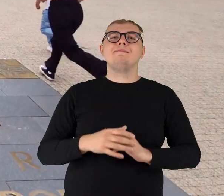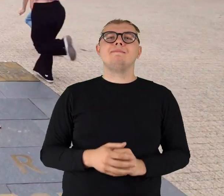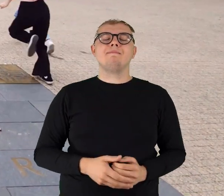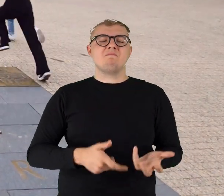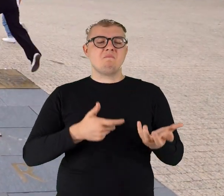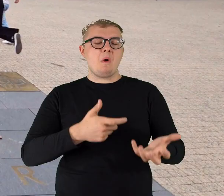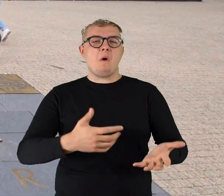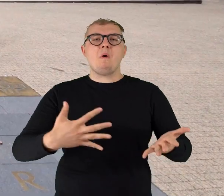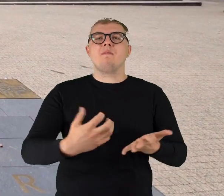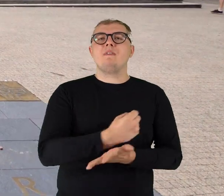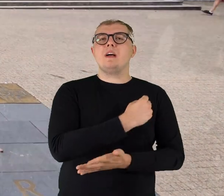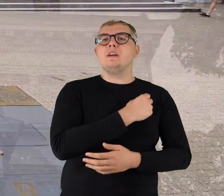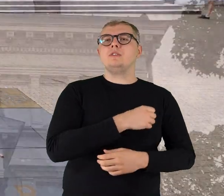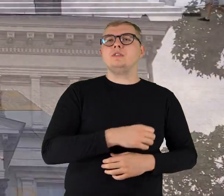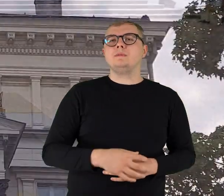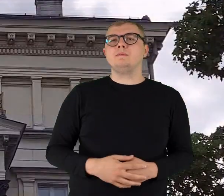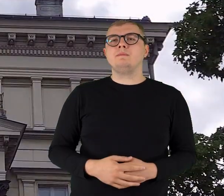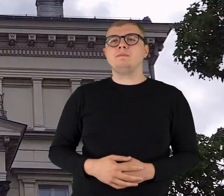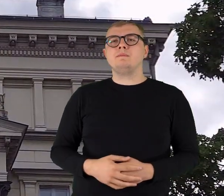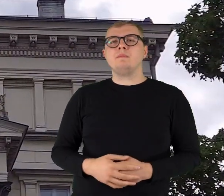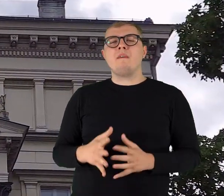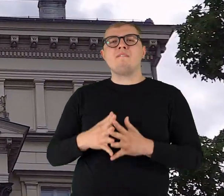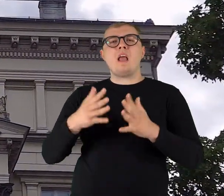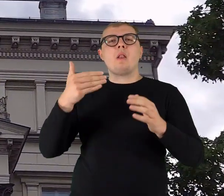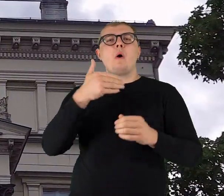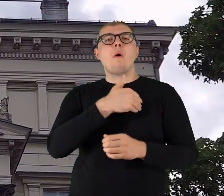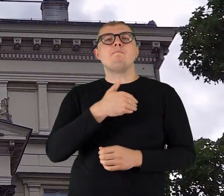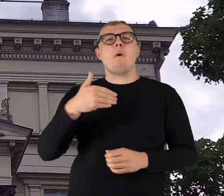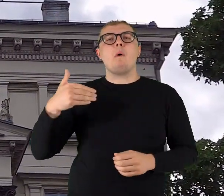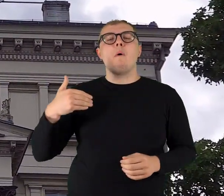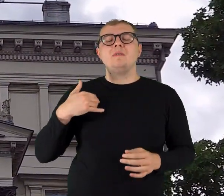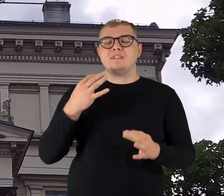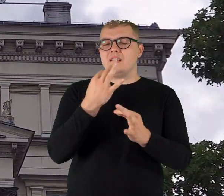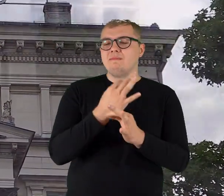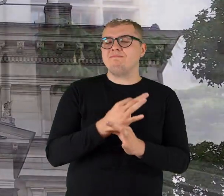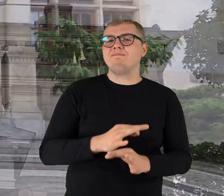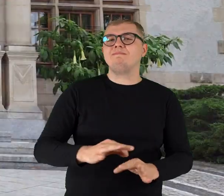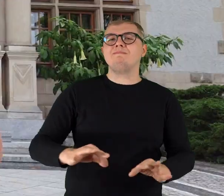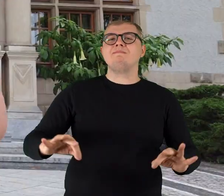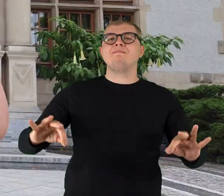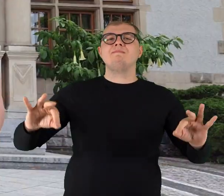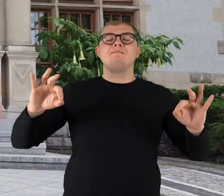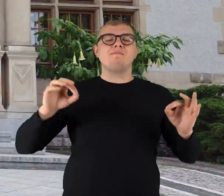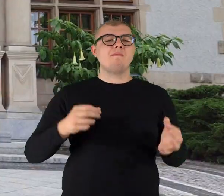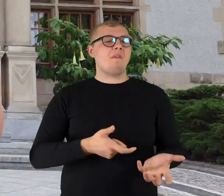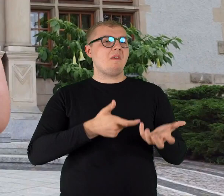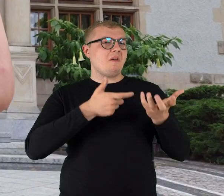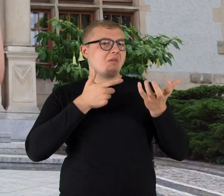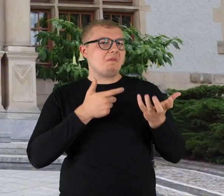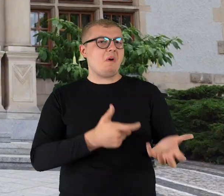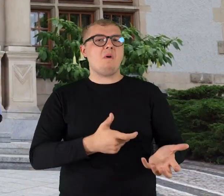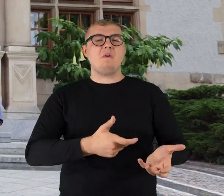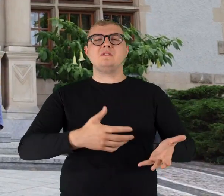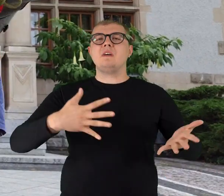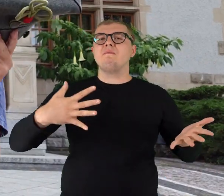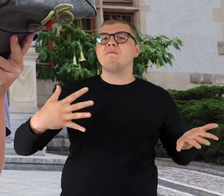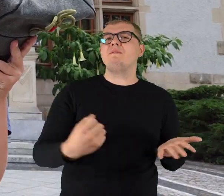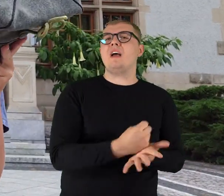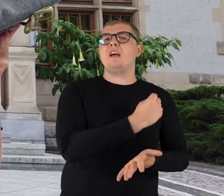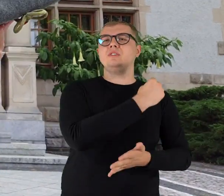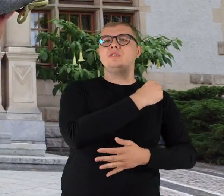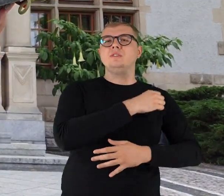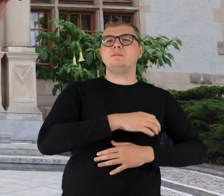Hej za broń Wielkopolska ze swych mroczy wolna Z martwych wstaje Hej za